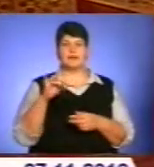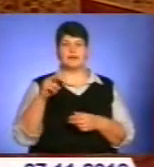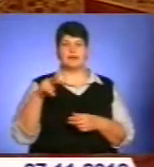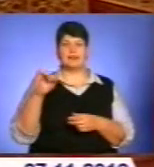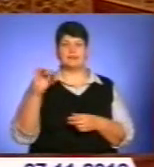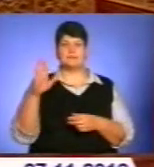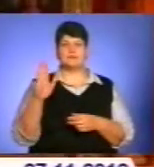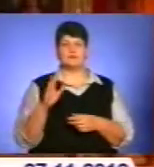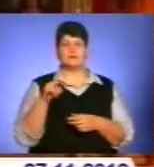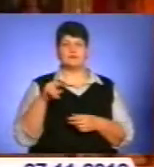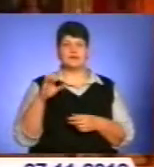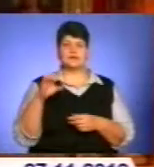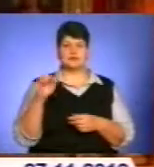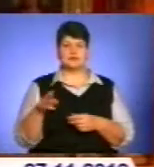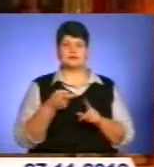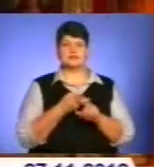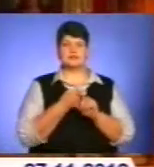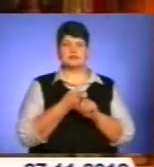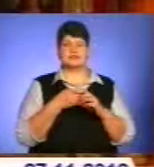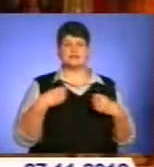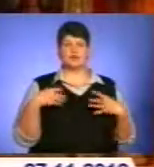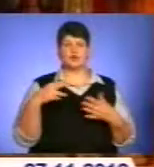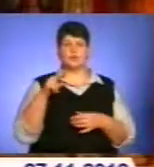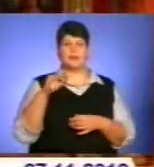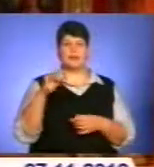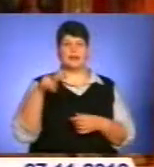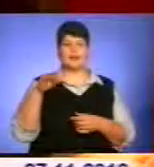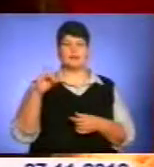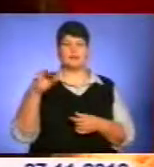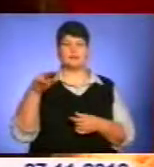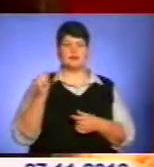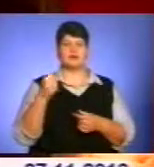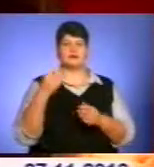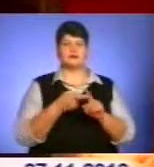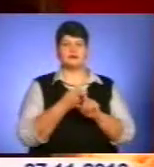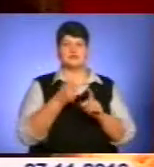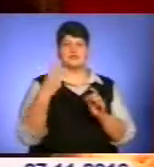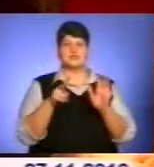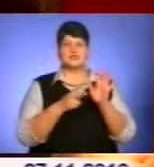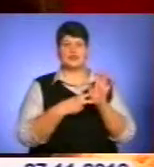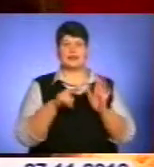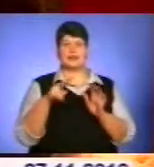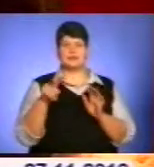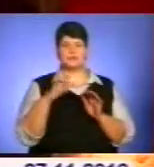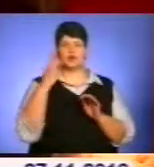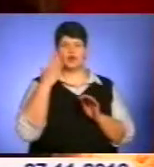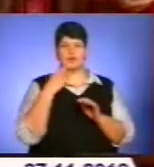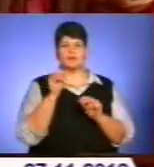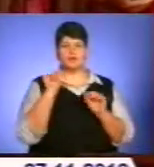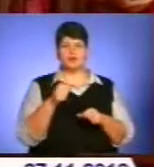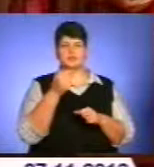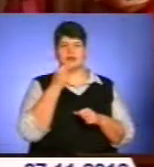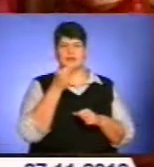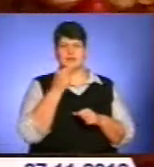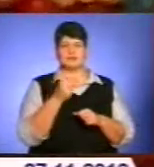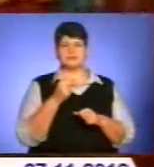Ця назва походить від свята святого апостола Пилипа, яке припадає на 27 листопада – останній день, коли їдять скромну їжу перед